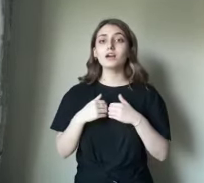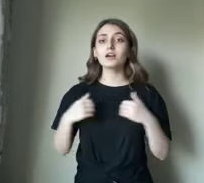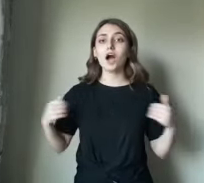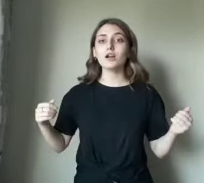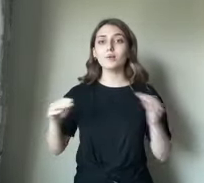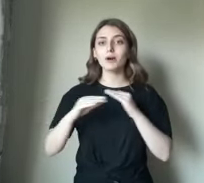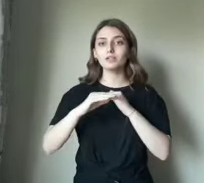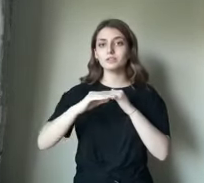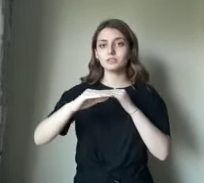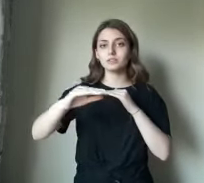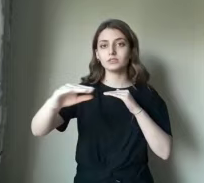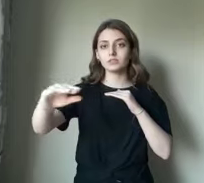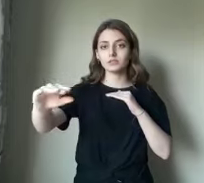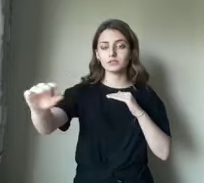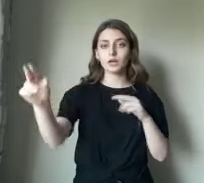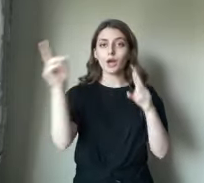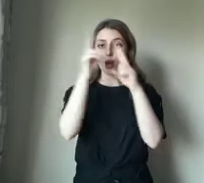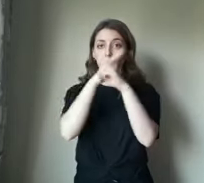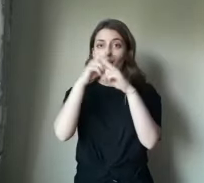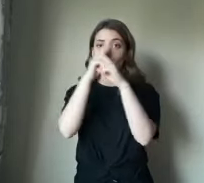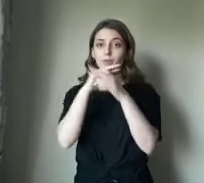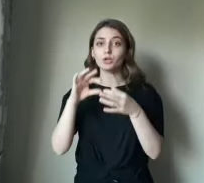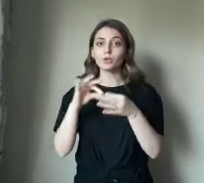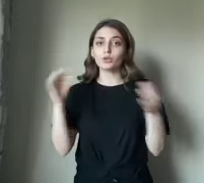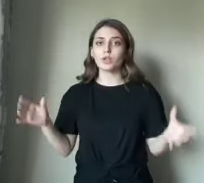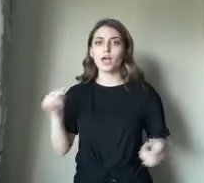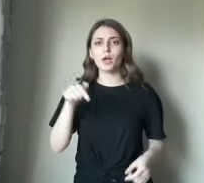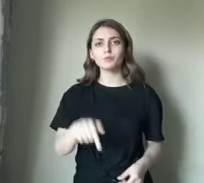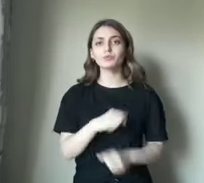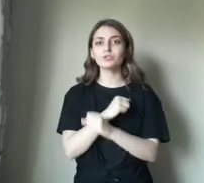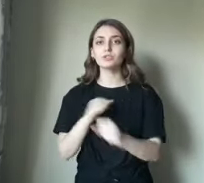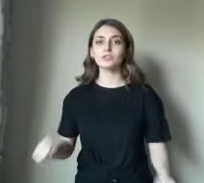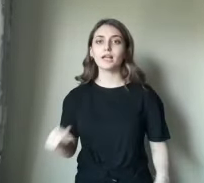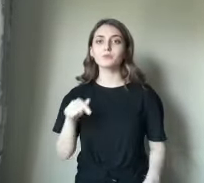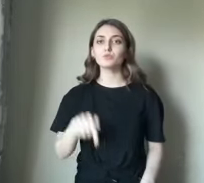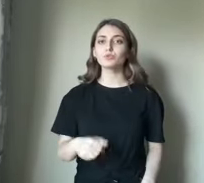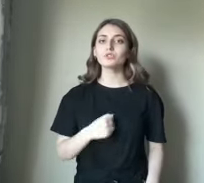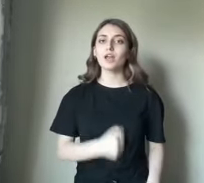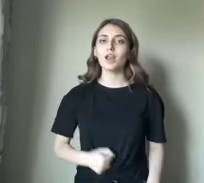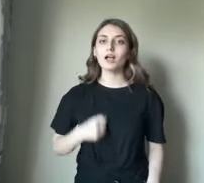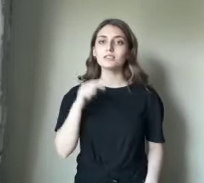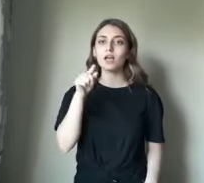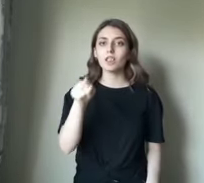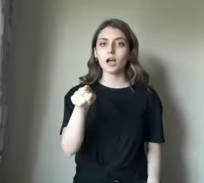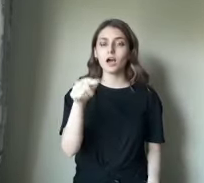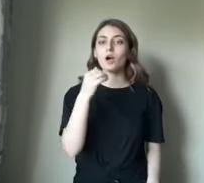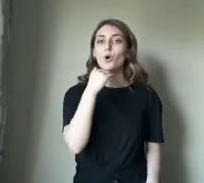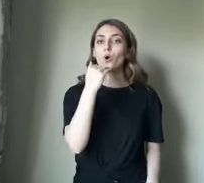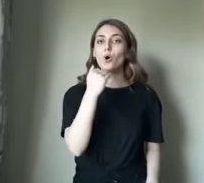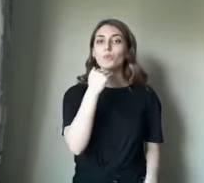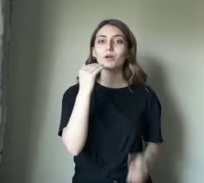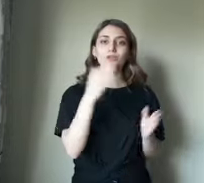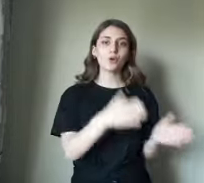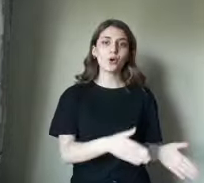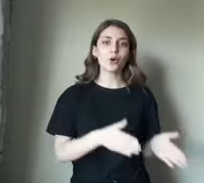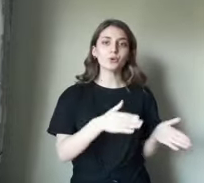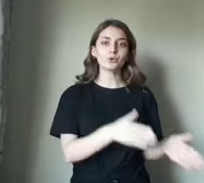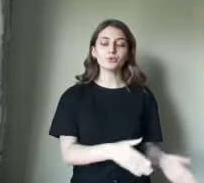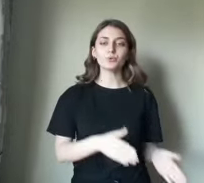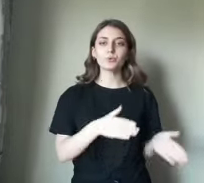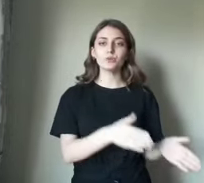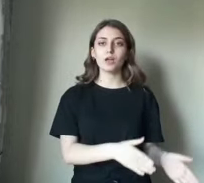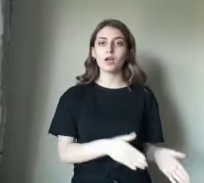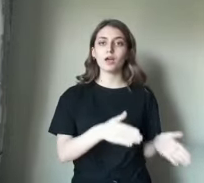Kahraman ırkıma bir gül ne Bu şiddet bu celay sana olmaz